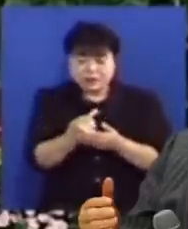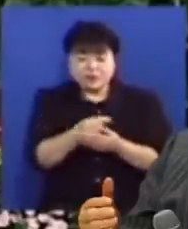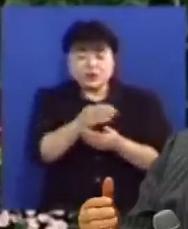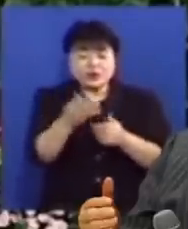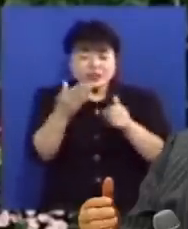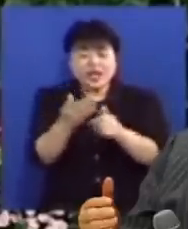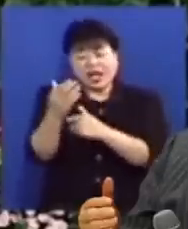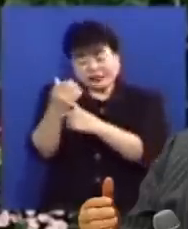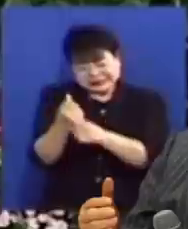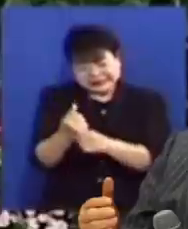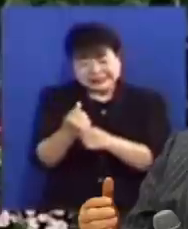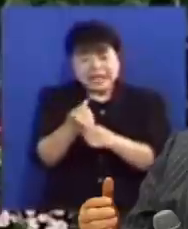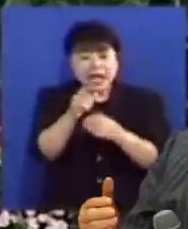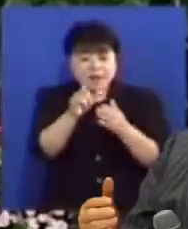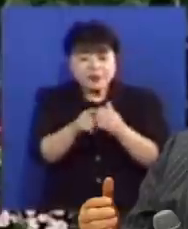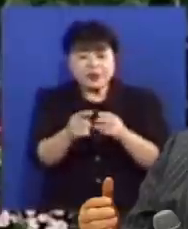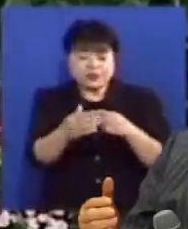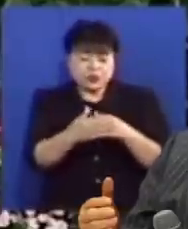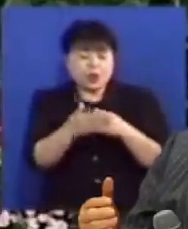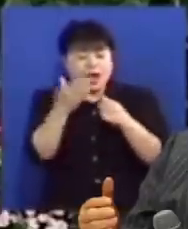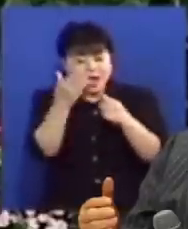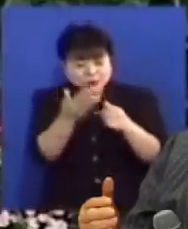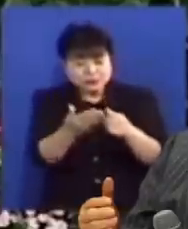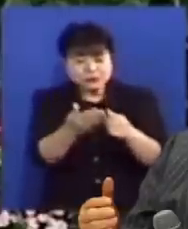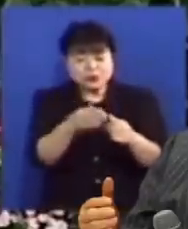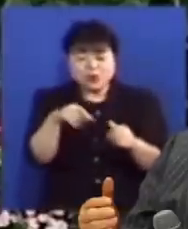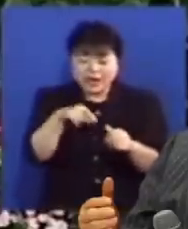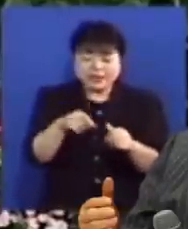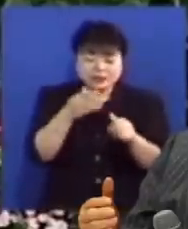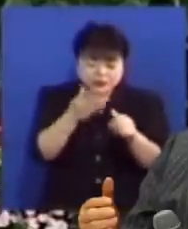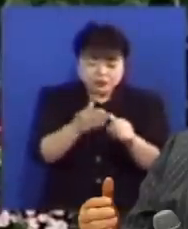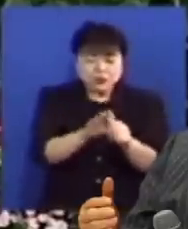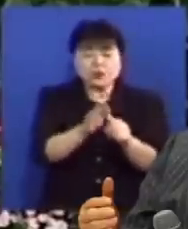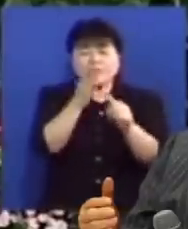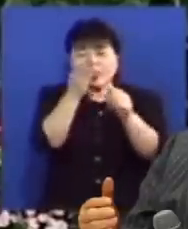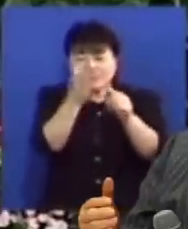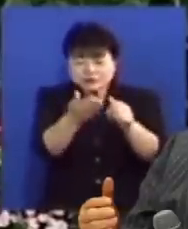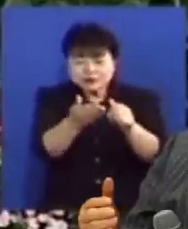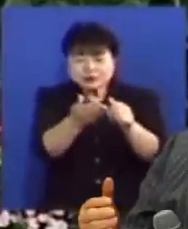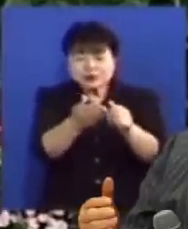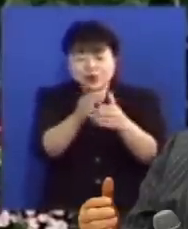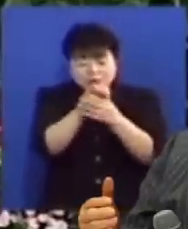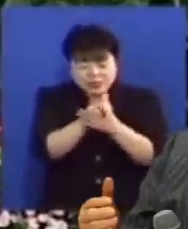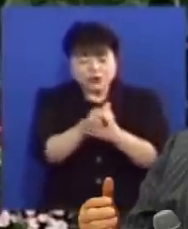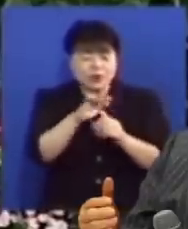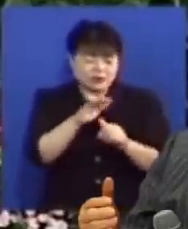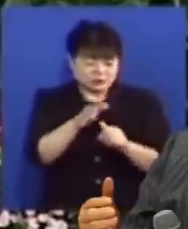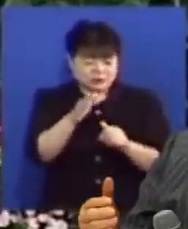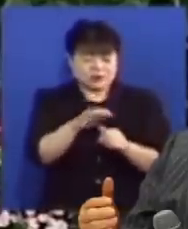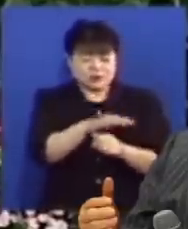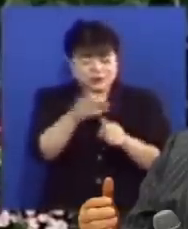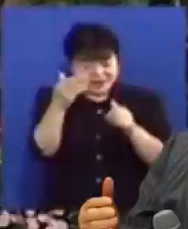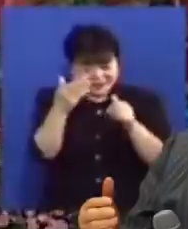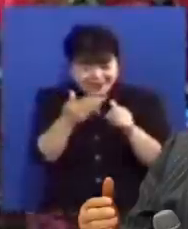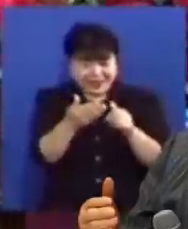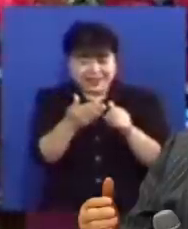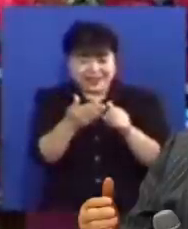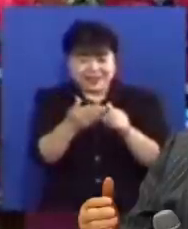의지하면 도와주시고 가르쳐 주시고 위로해 주시고 기도해 주시고 우리에게